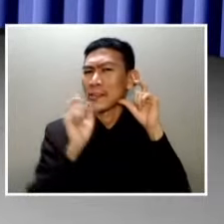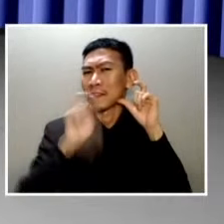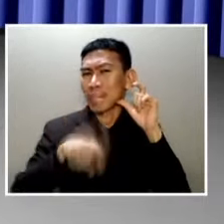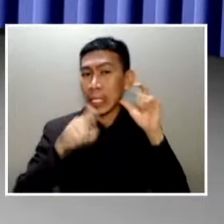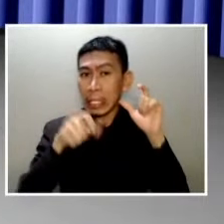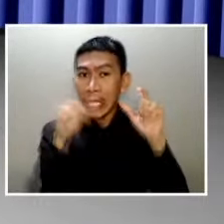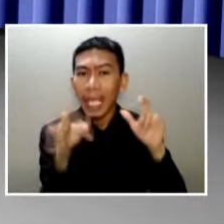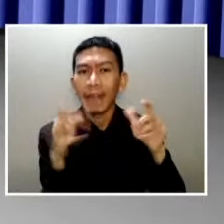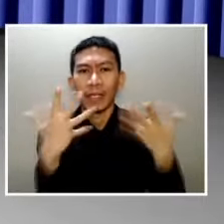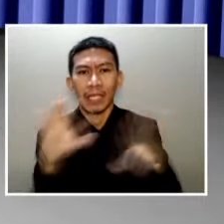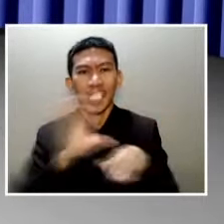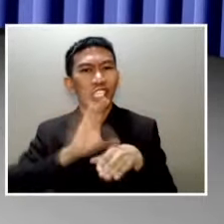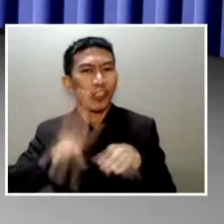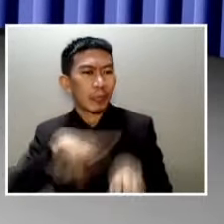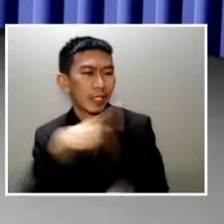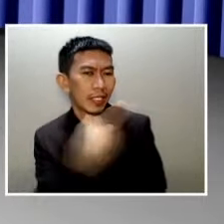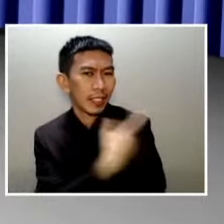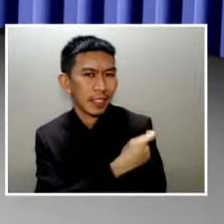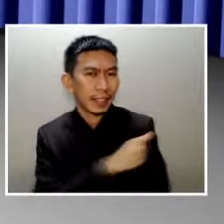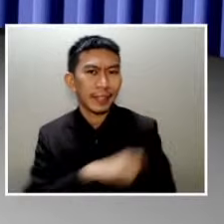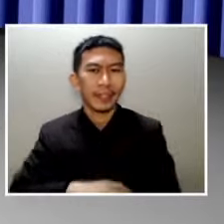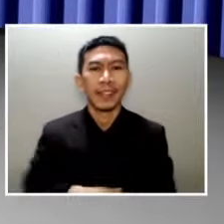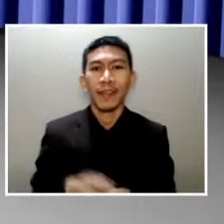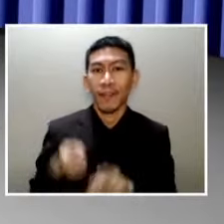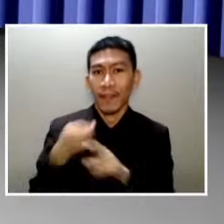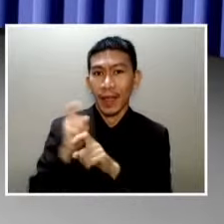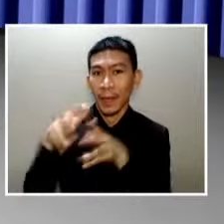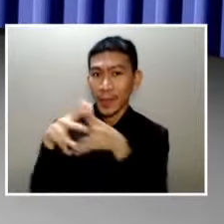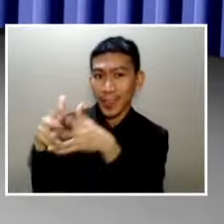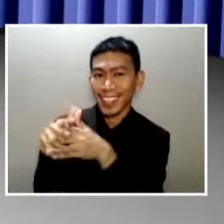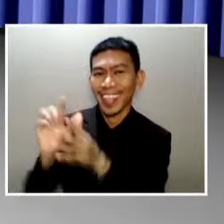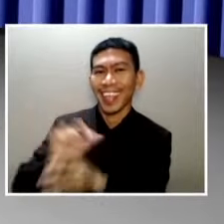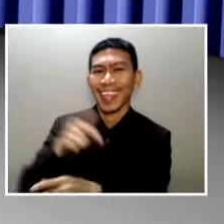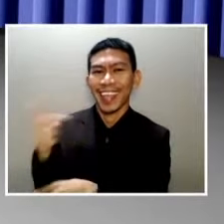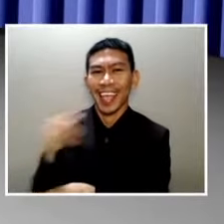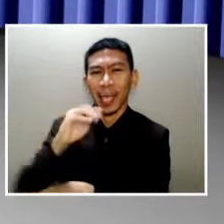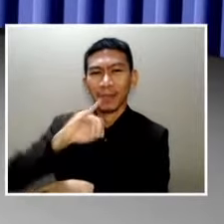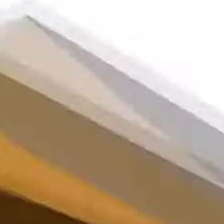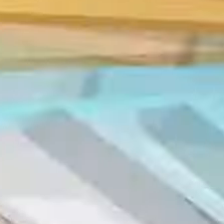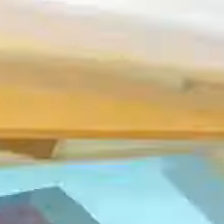nabakunahan na. Mula Florida, USA, nagpapatrol MJ Felipe.